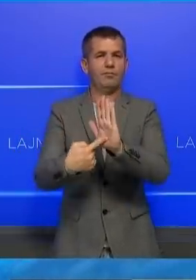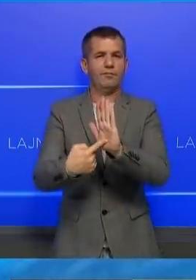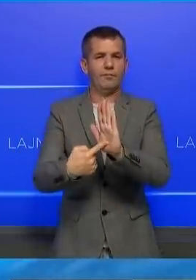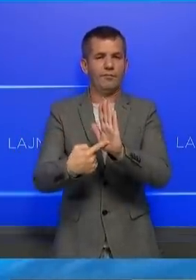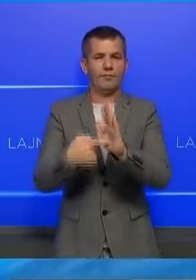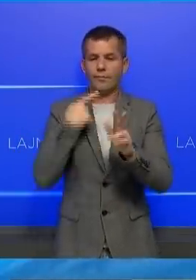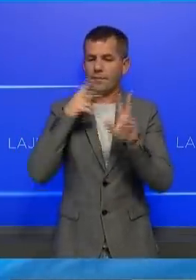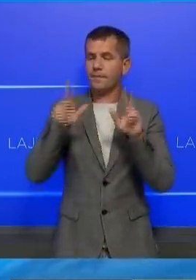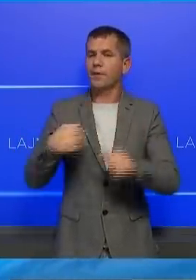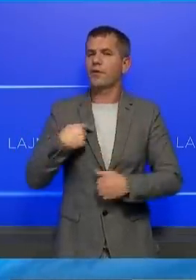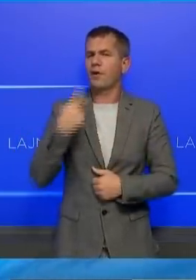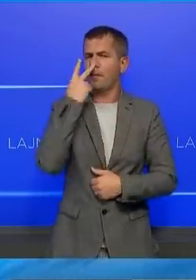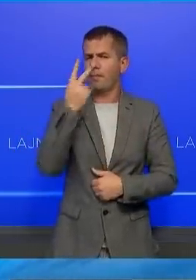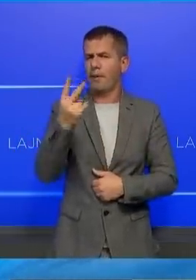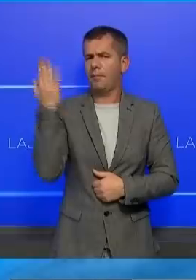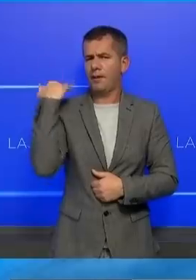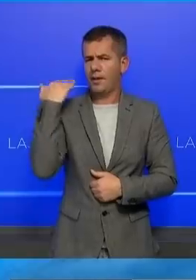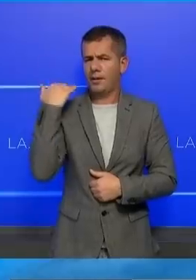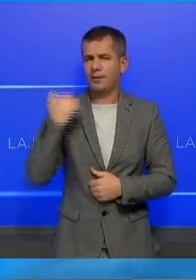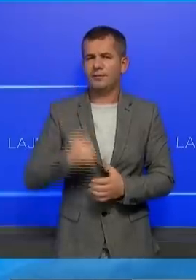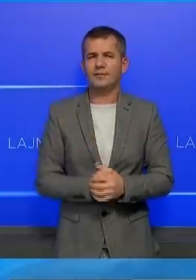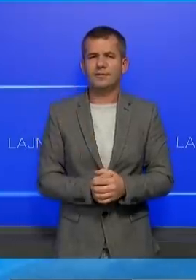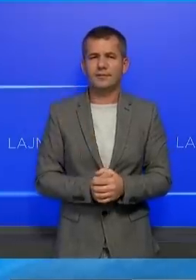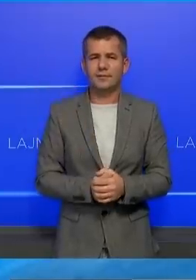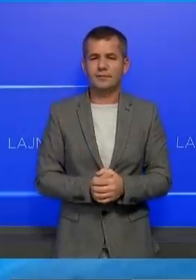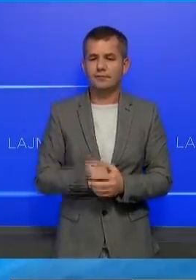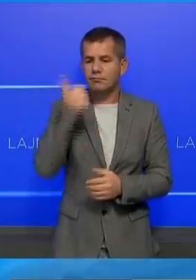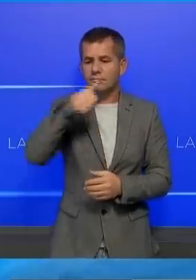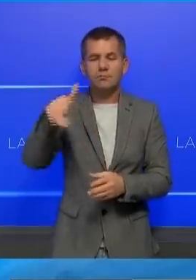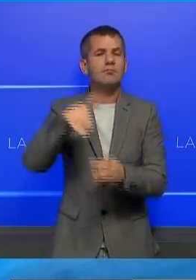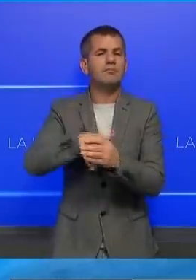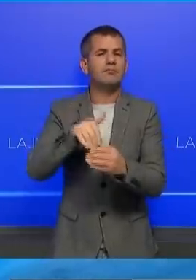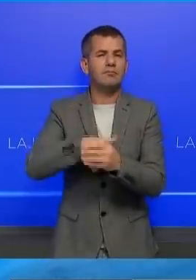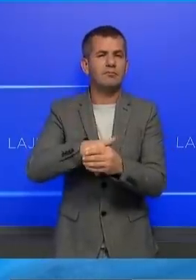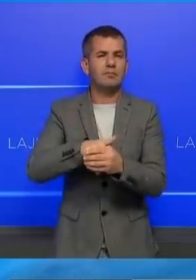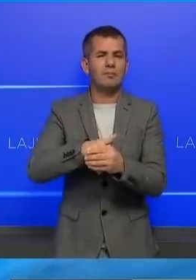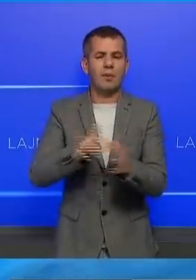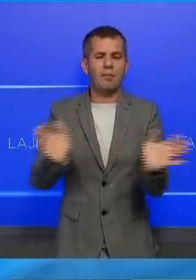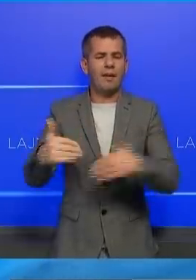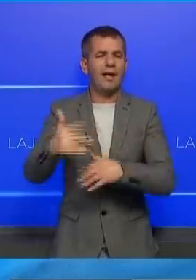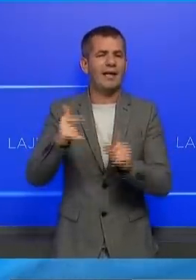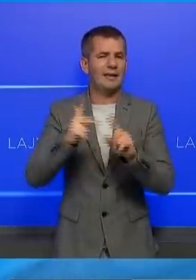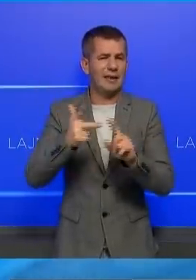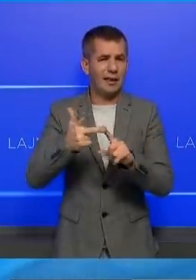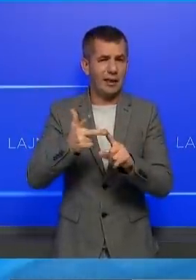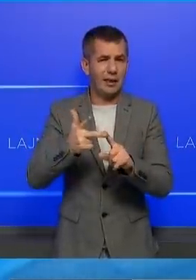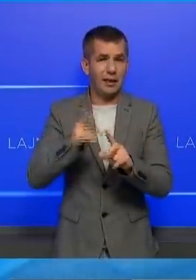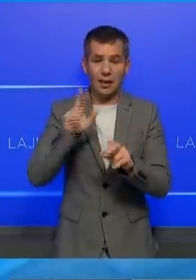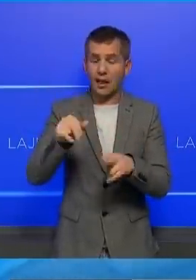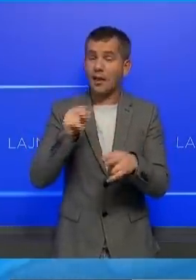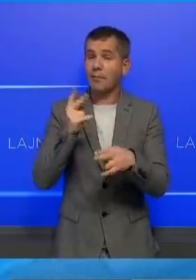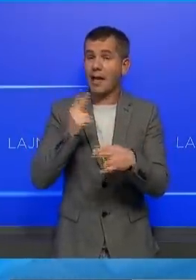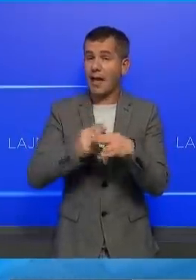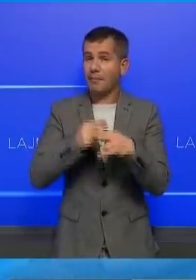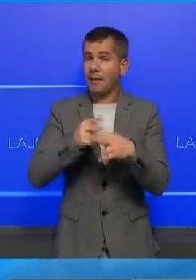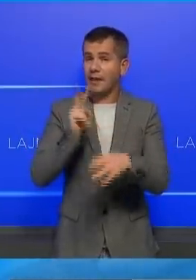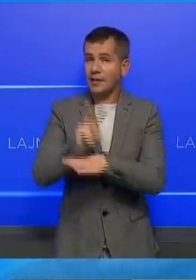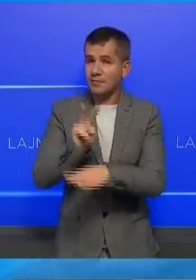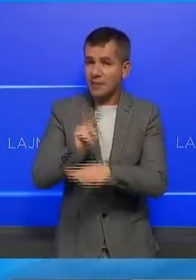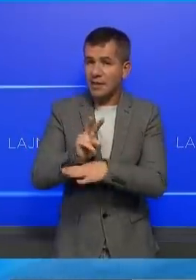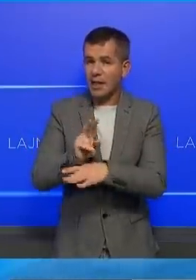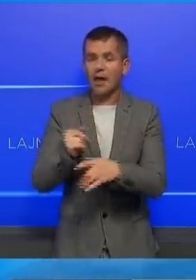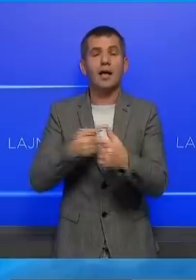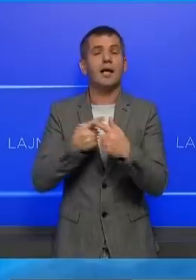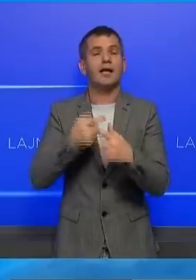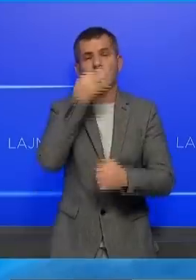Po, i kam par edhe më herët. Qfar përmban të pakoja tre me dokumente? A kishte emra dëshmitarësh apo të dhenat të